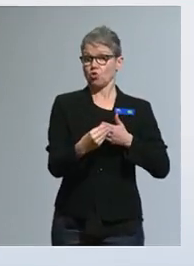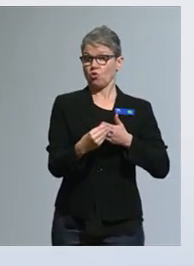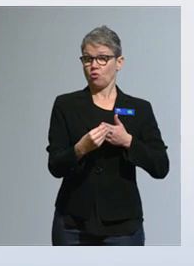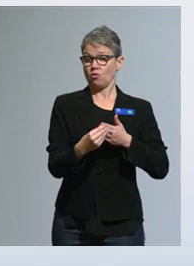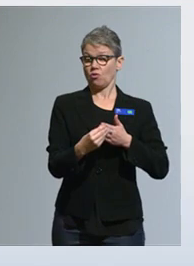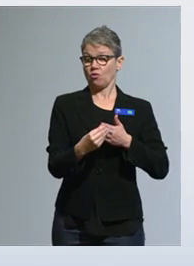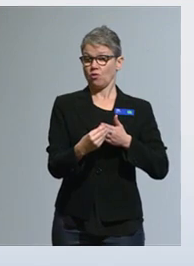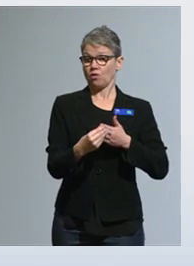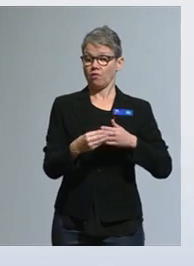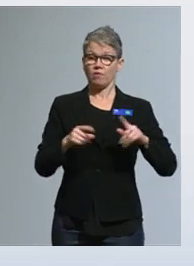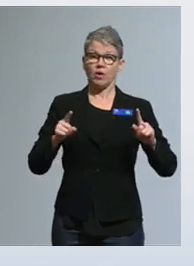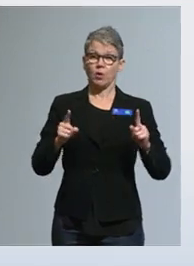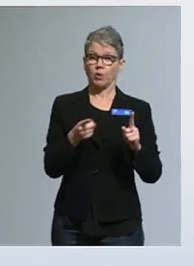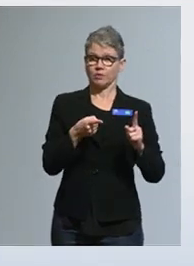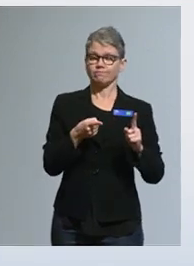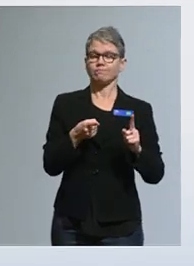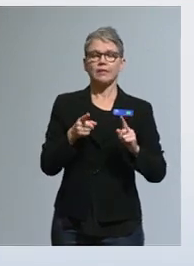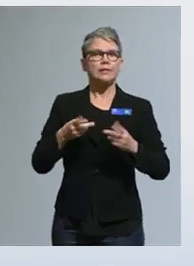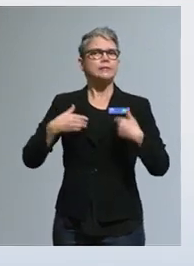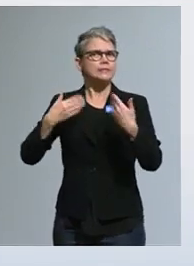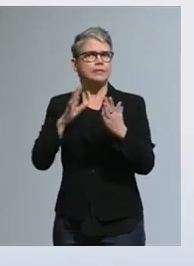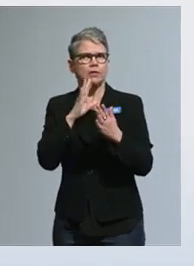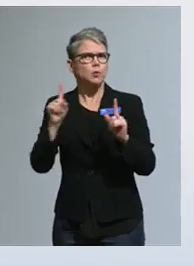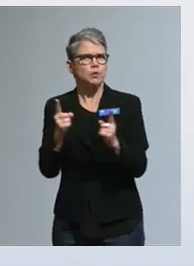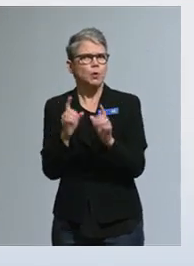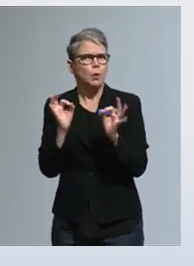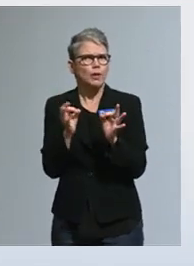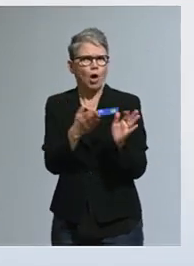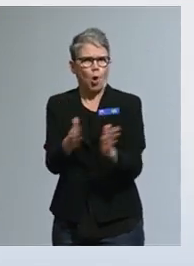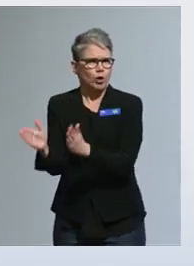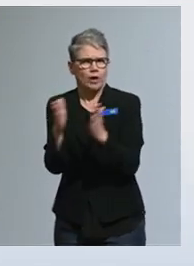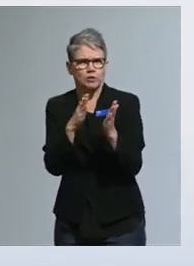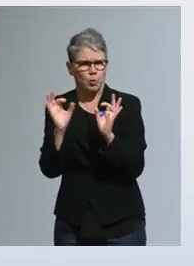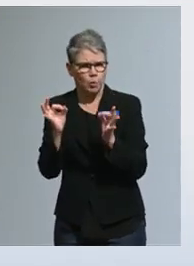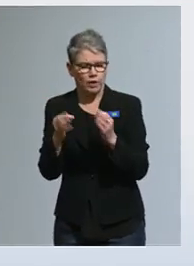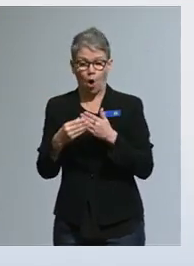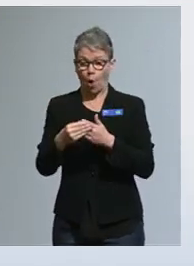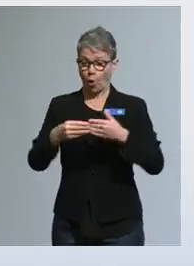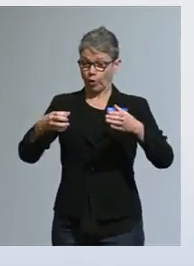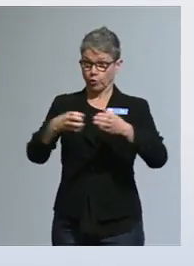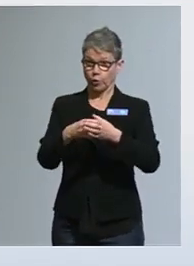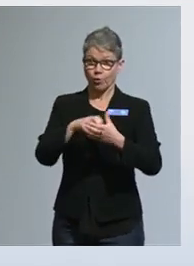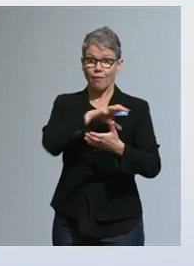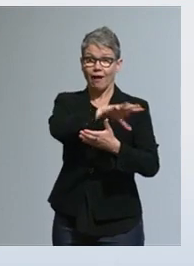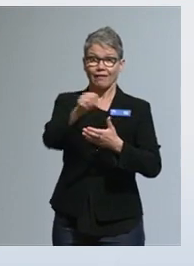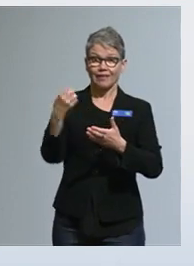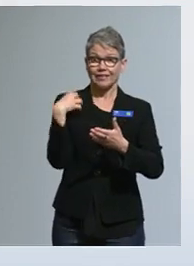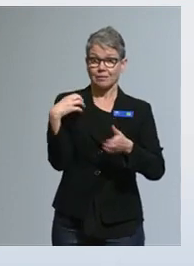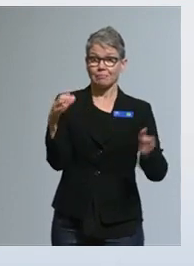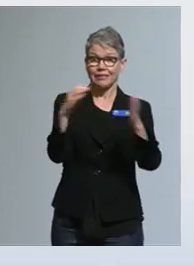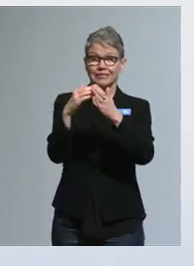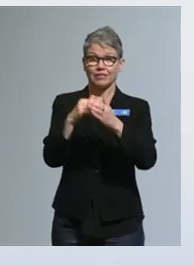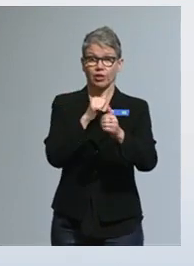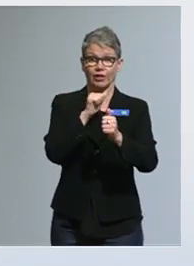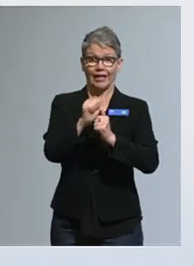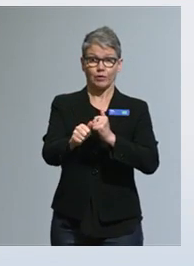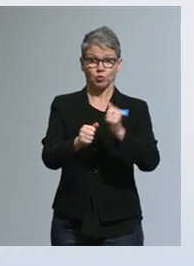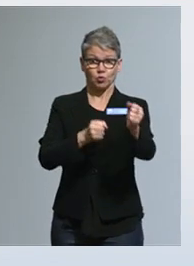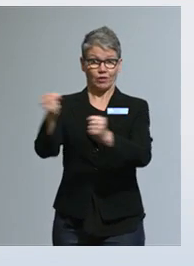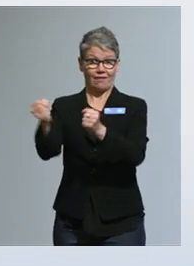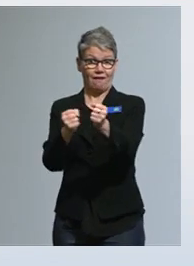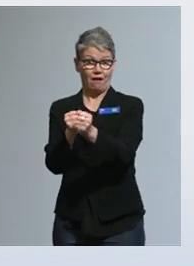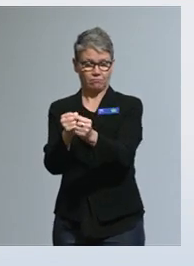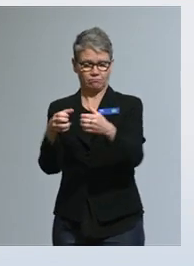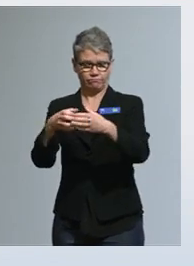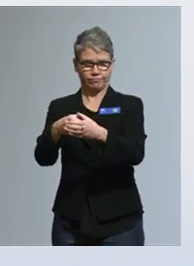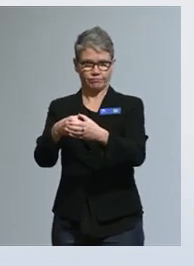Lyhyesti organisoinnista. Eli ohjausryhmässä on kaikkien ministeriön edustus. Tämän koko